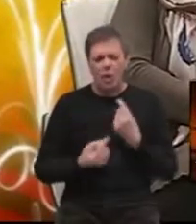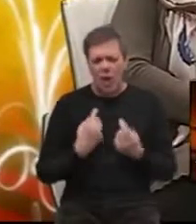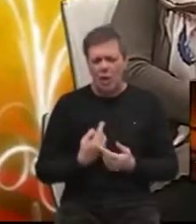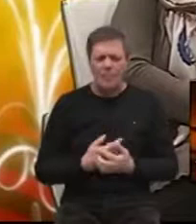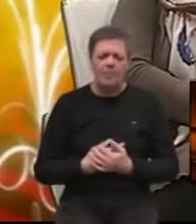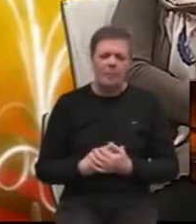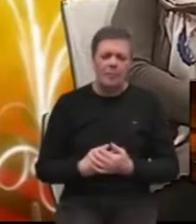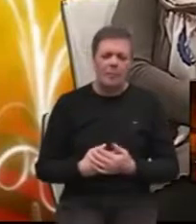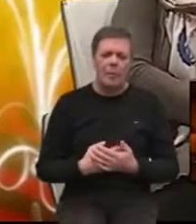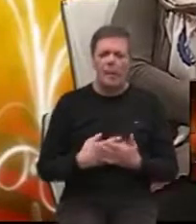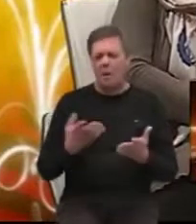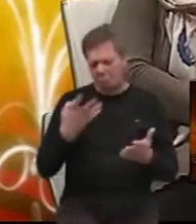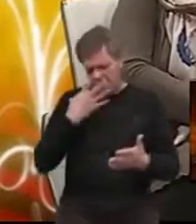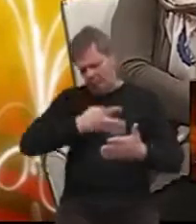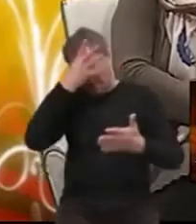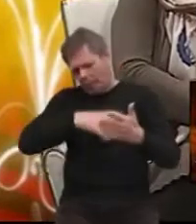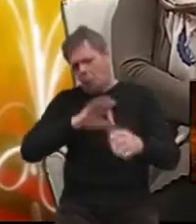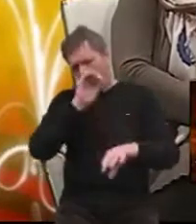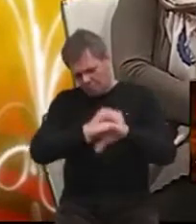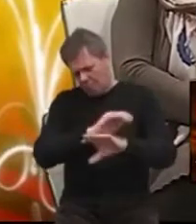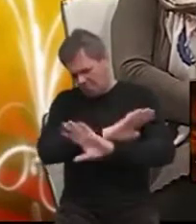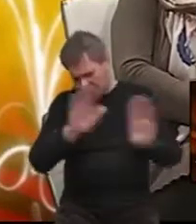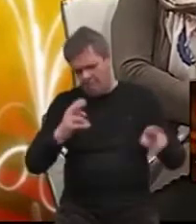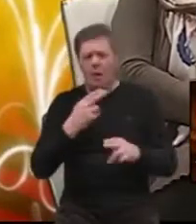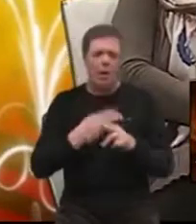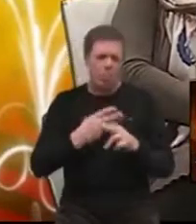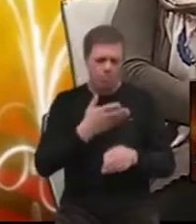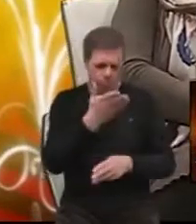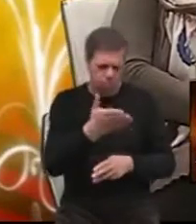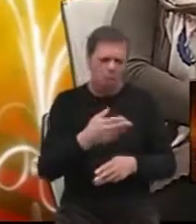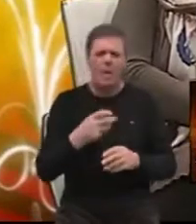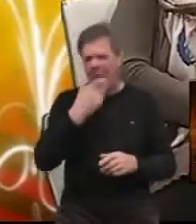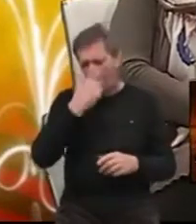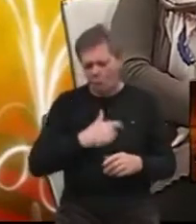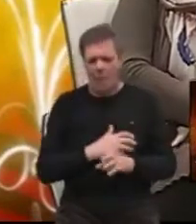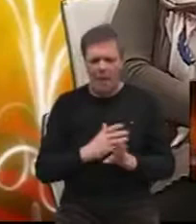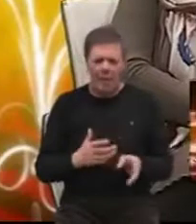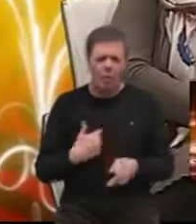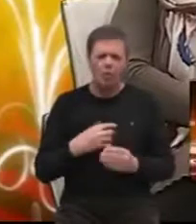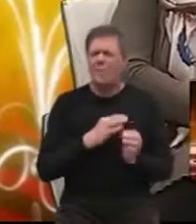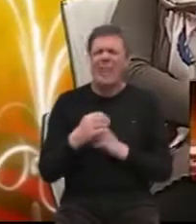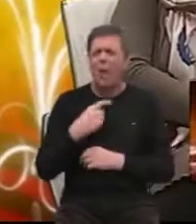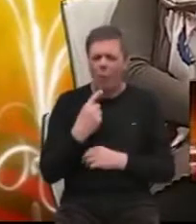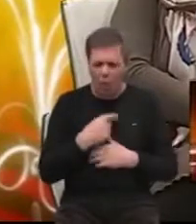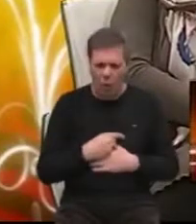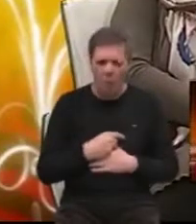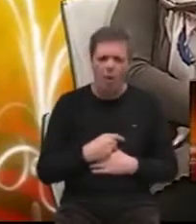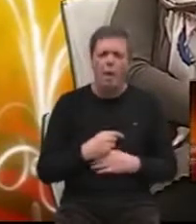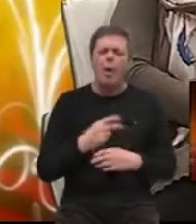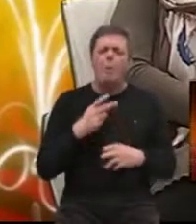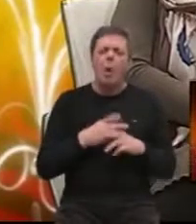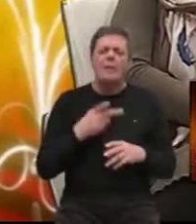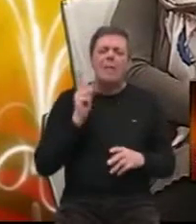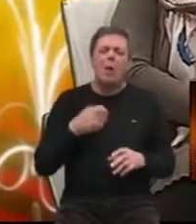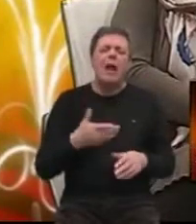Vi kad, znači, dijagnoza se postavi, oboljela osoba, što je, ono što mi zagovaramo, mi zagovaramo da se bolest što